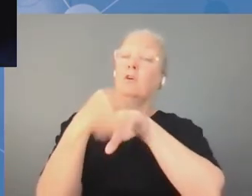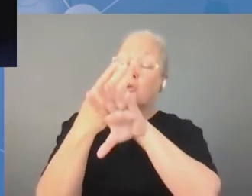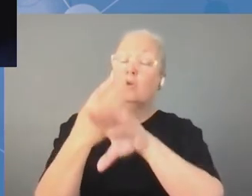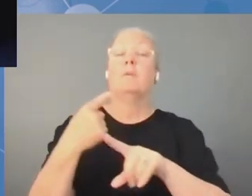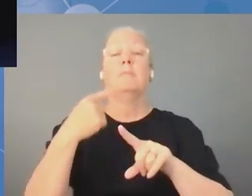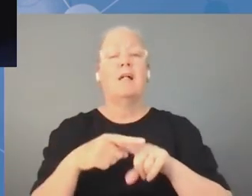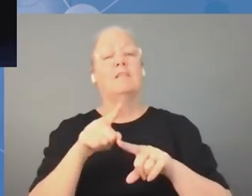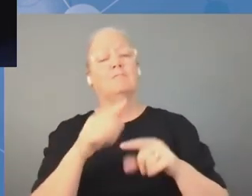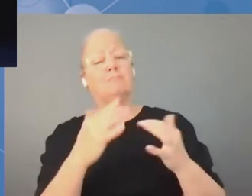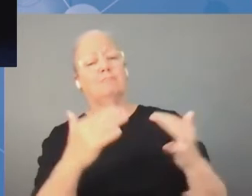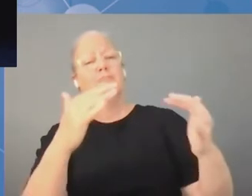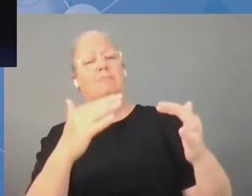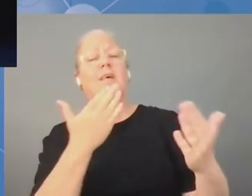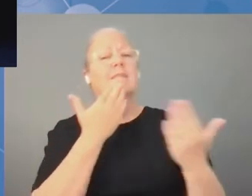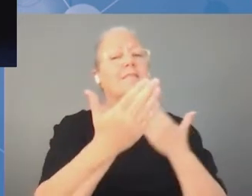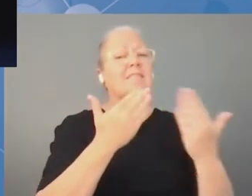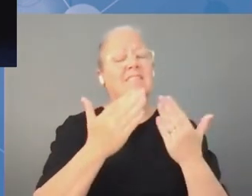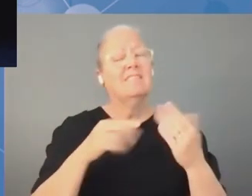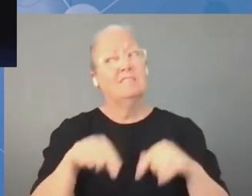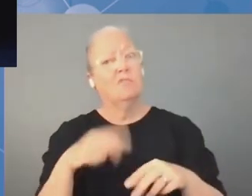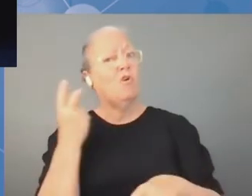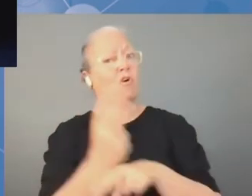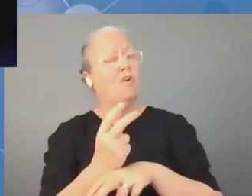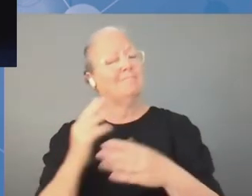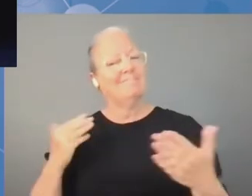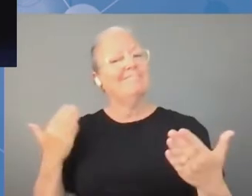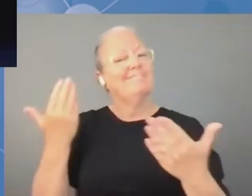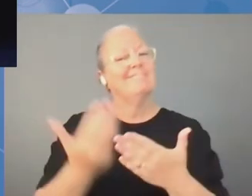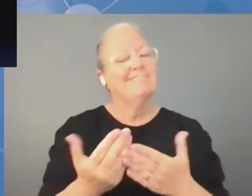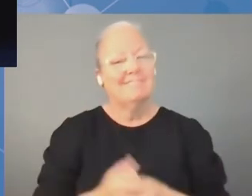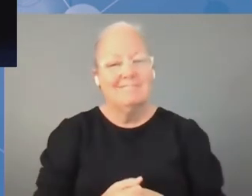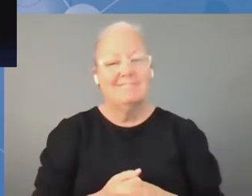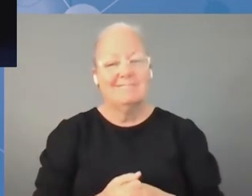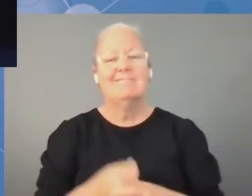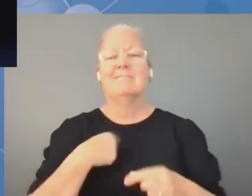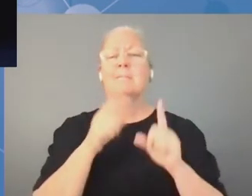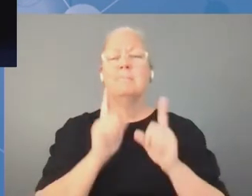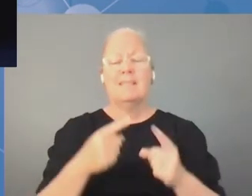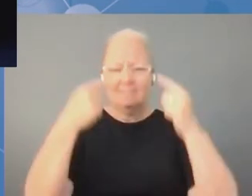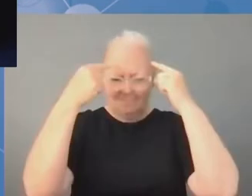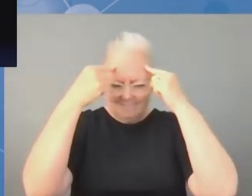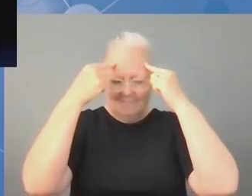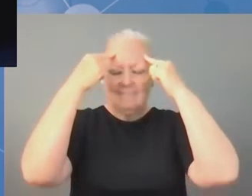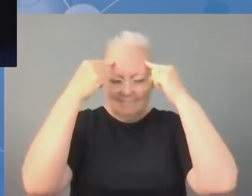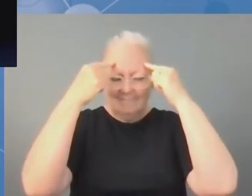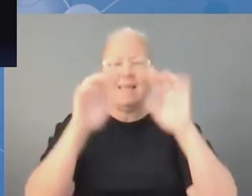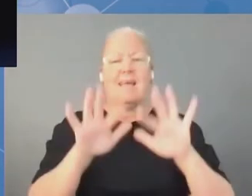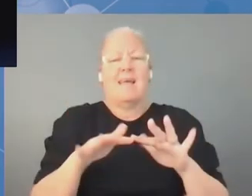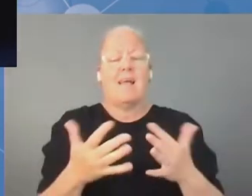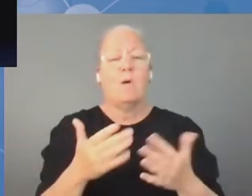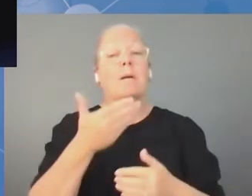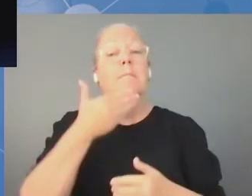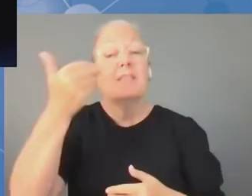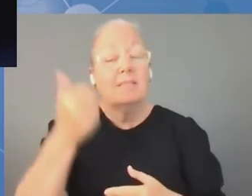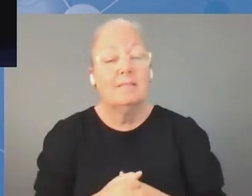gospodarzowi i całemu zespołowi zatrudnionemu przy zorganizowaniu tego pierwszego